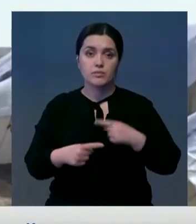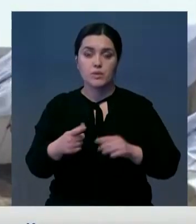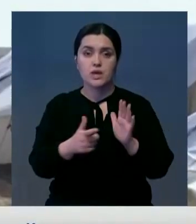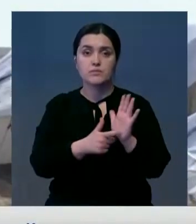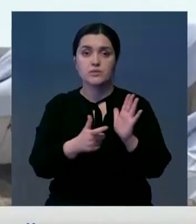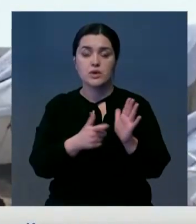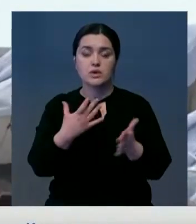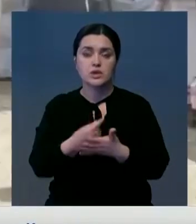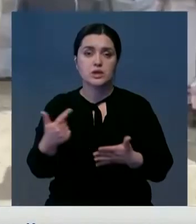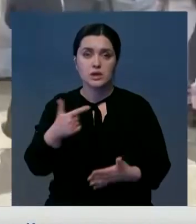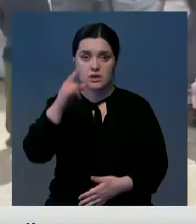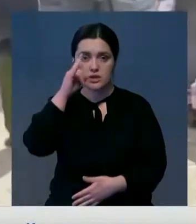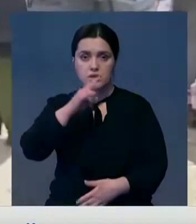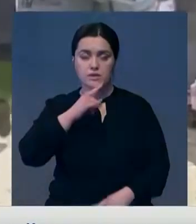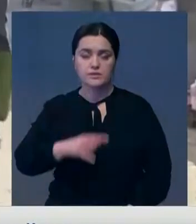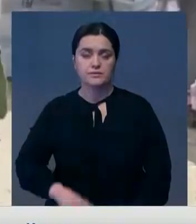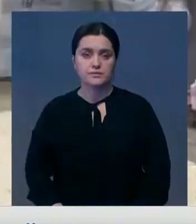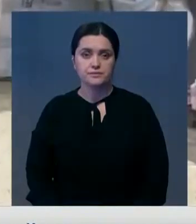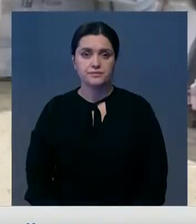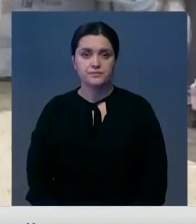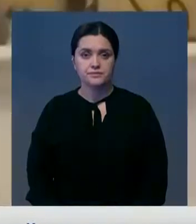вернули более 700 наших соотечественников.